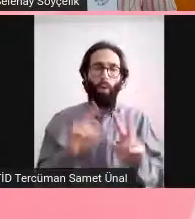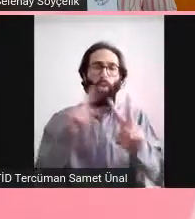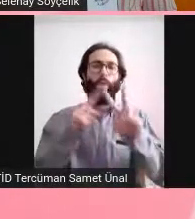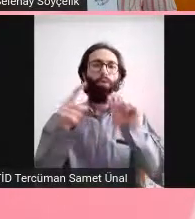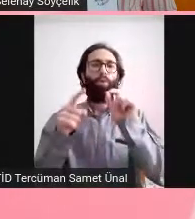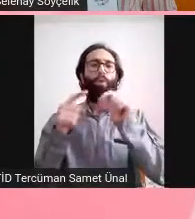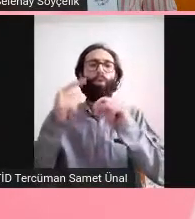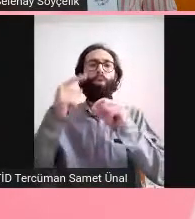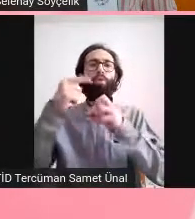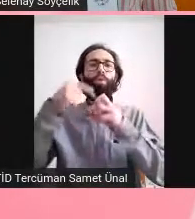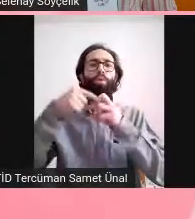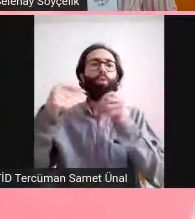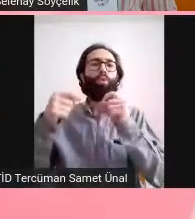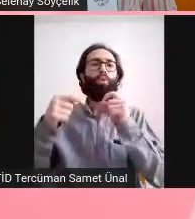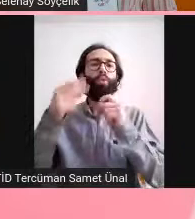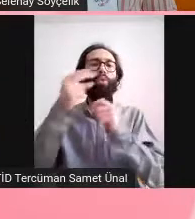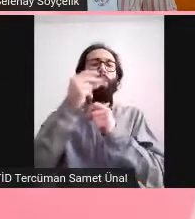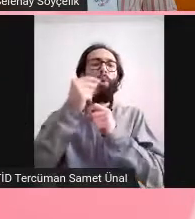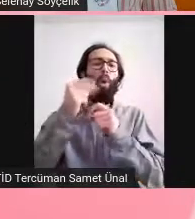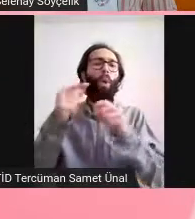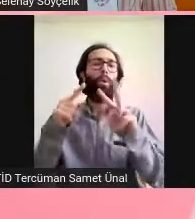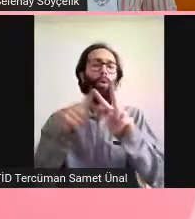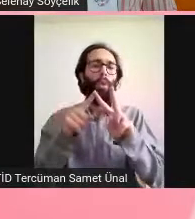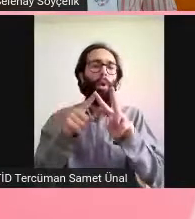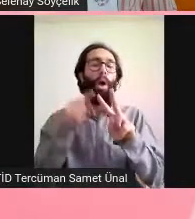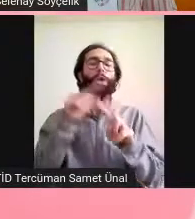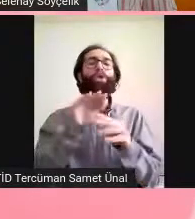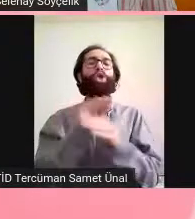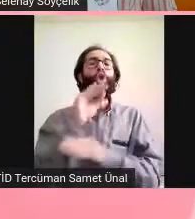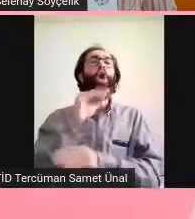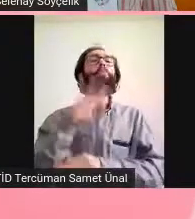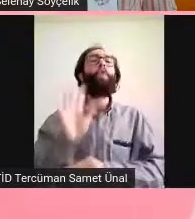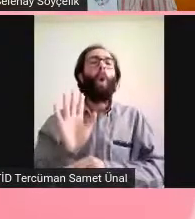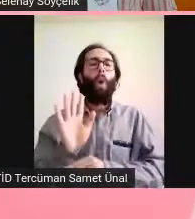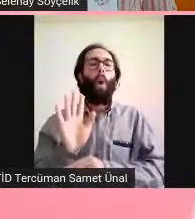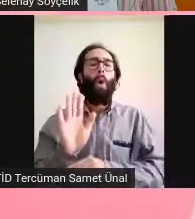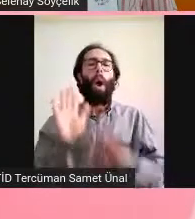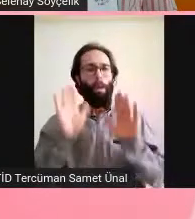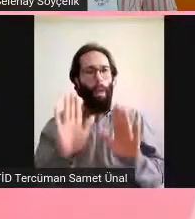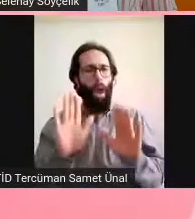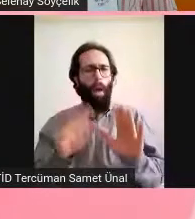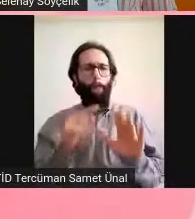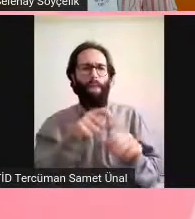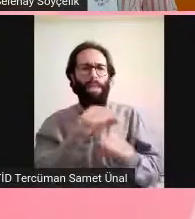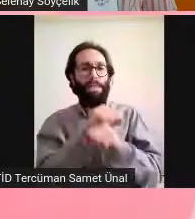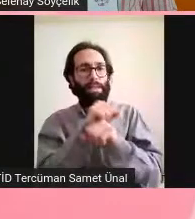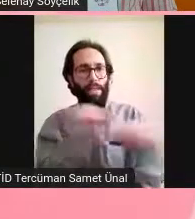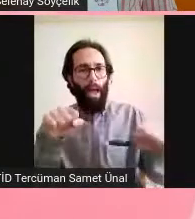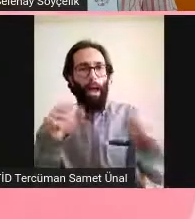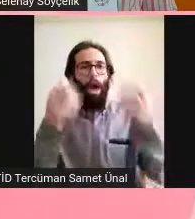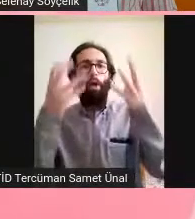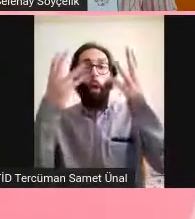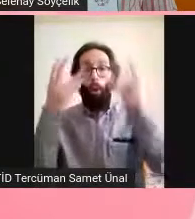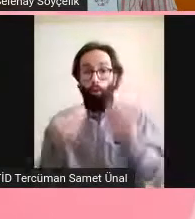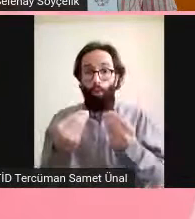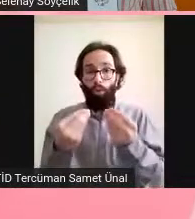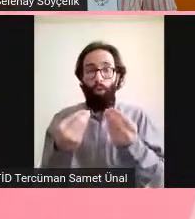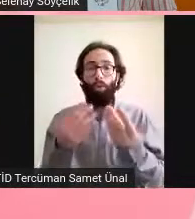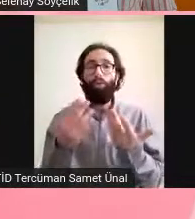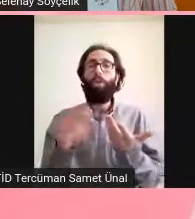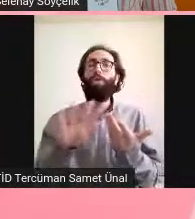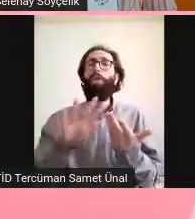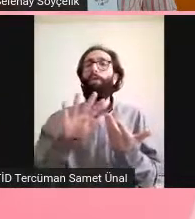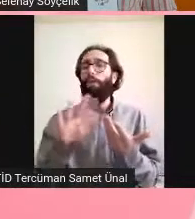Ama hasarları görmek için iyi. İşte hemoraj gibi ondan sonra